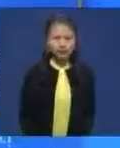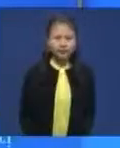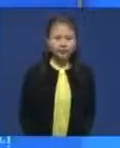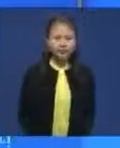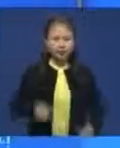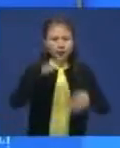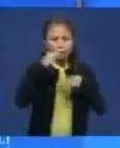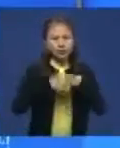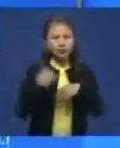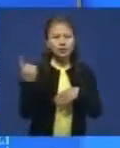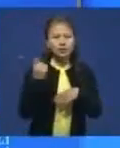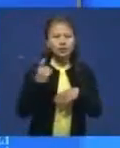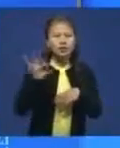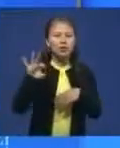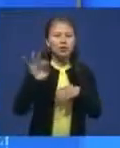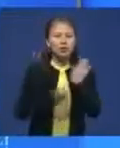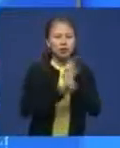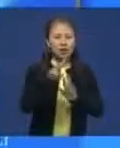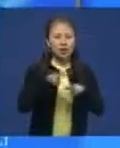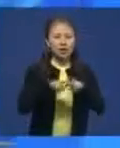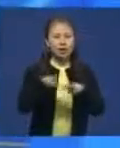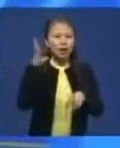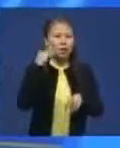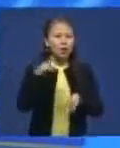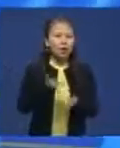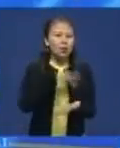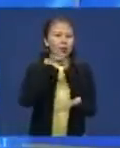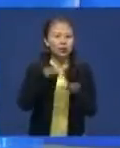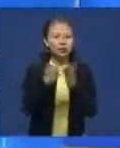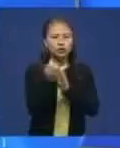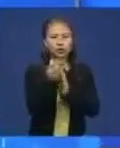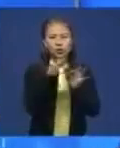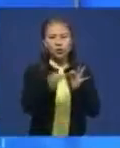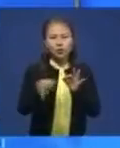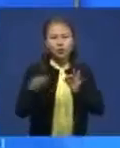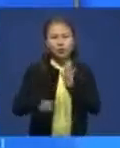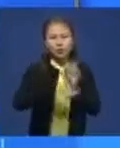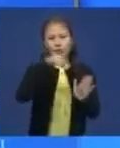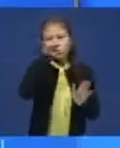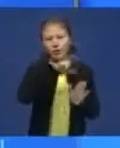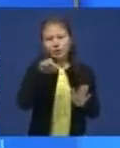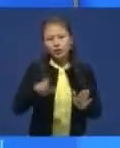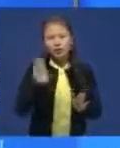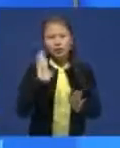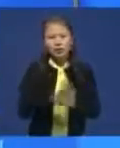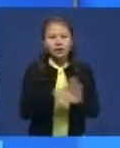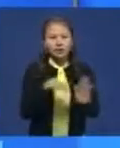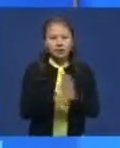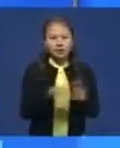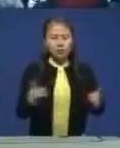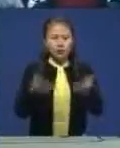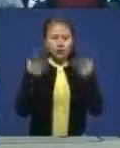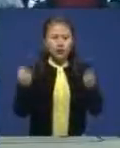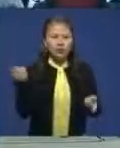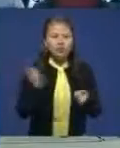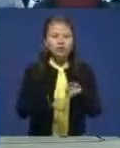Ағымдағы жылдың бірінші қазанында Астана және алматы ғалармен еліміздің 14-ті облысында сенат депутаттарының кезекті сайлау өтет. Бұл туралы бүгін